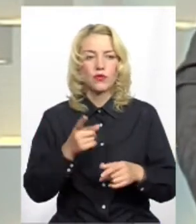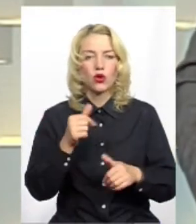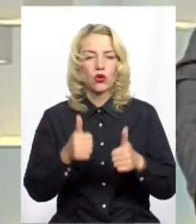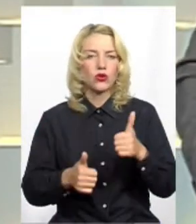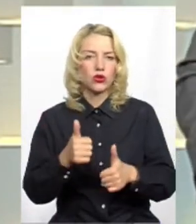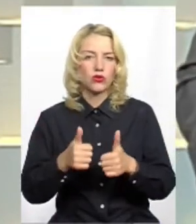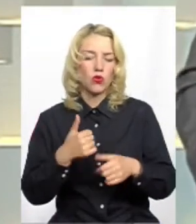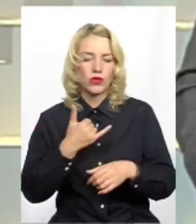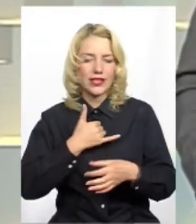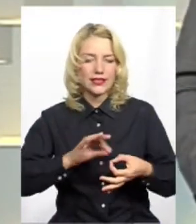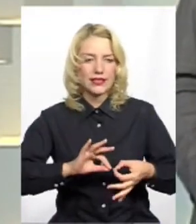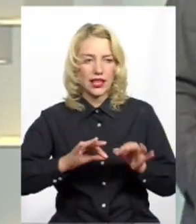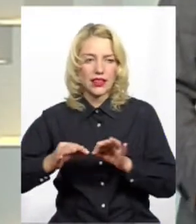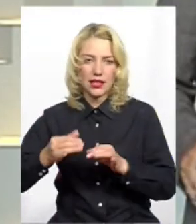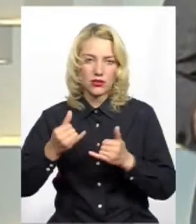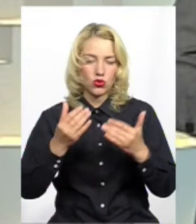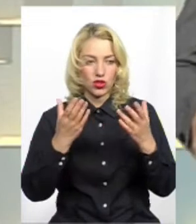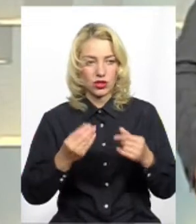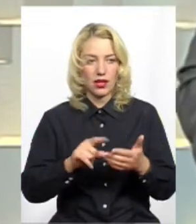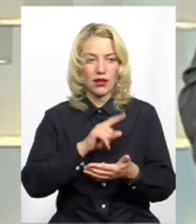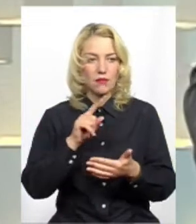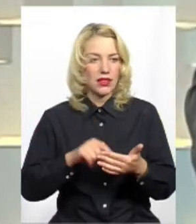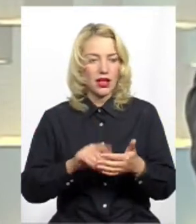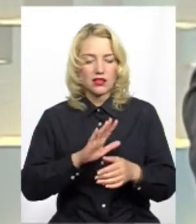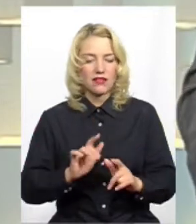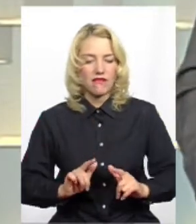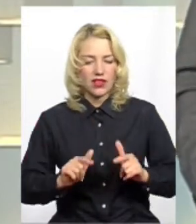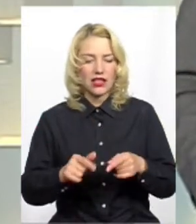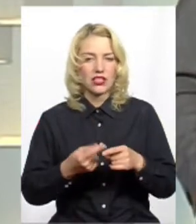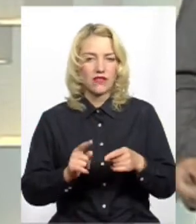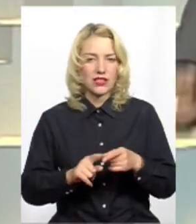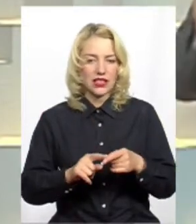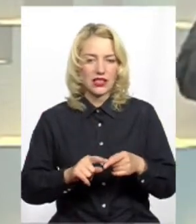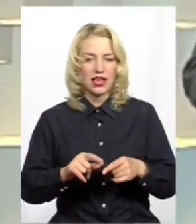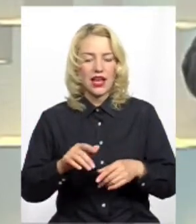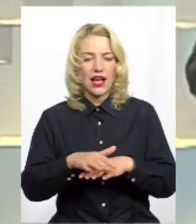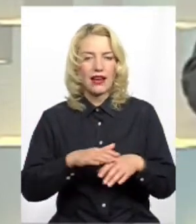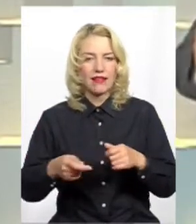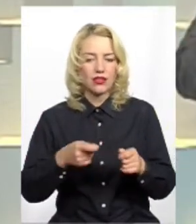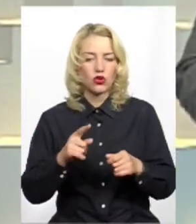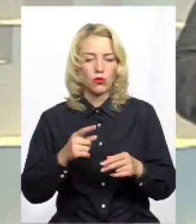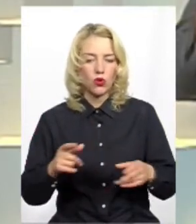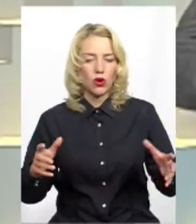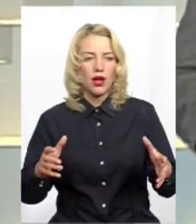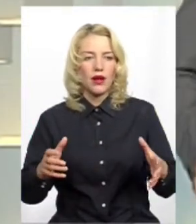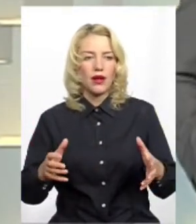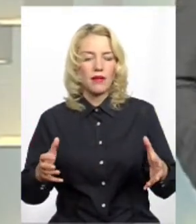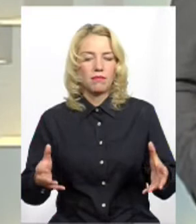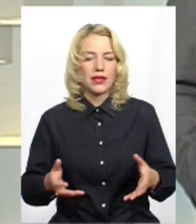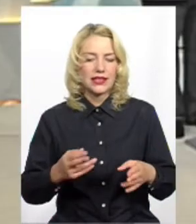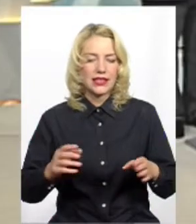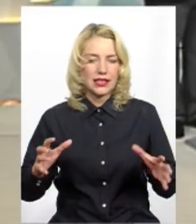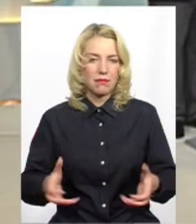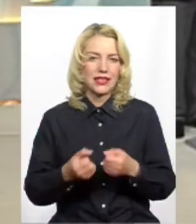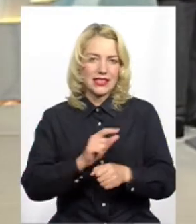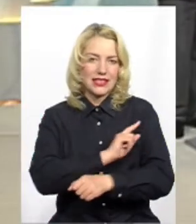дуже складна в нас на сьогоднішній день. Питання – не дуже ти війдеш сьогодні в цей ринок. Тому підсилити технічну райду, і щоб вони виконували